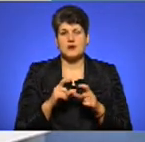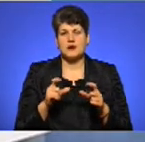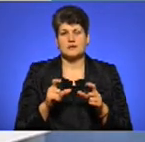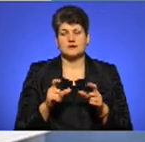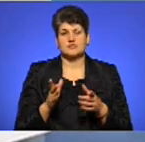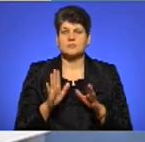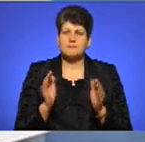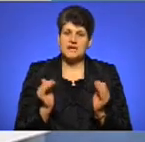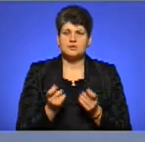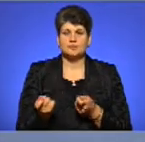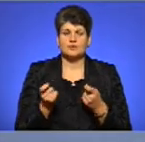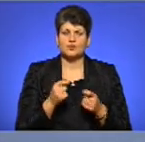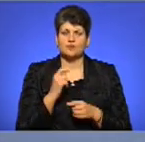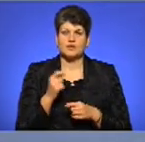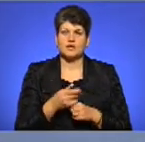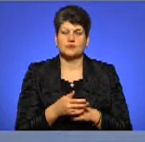ввозити в Україну?